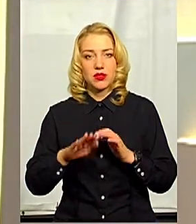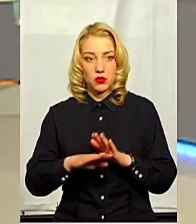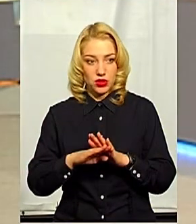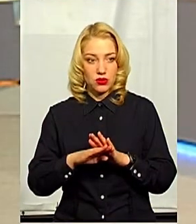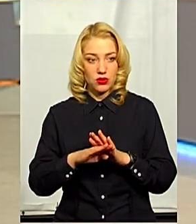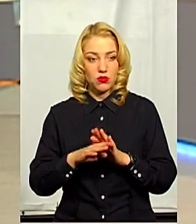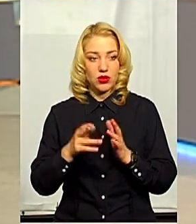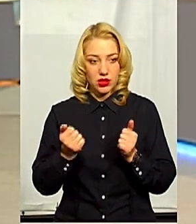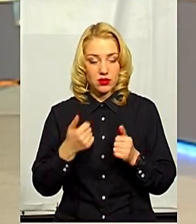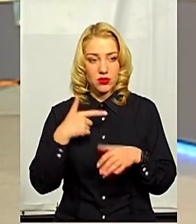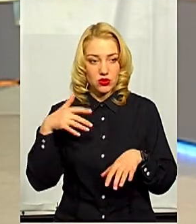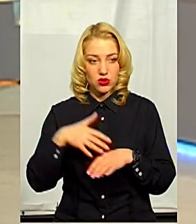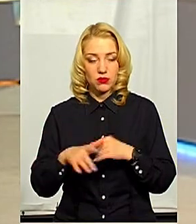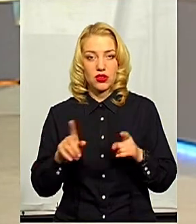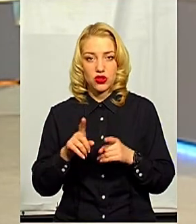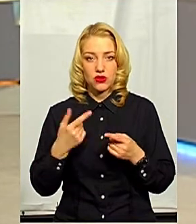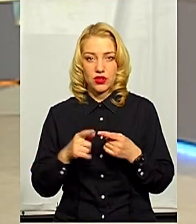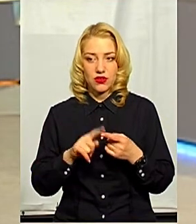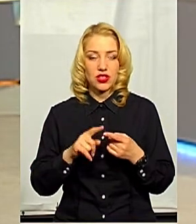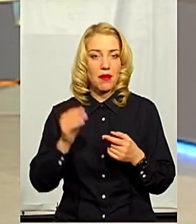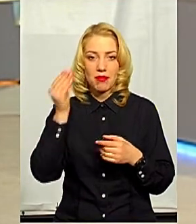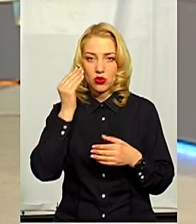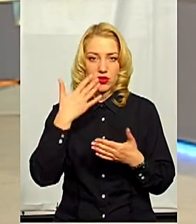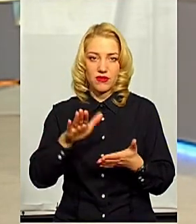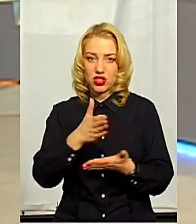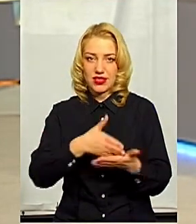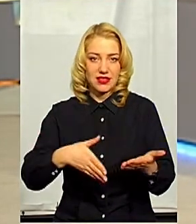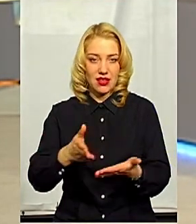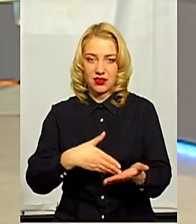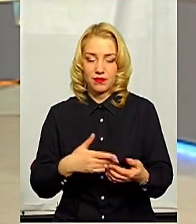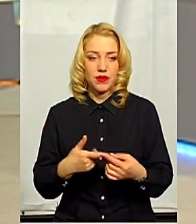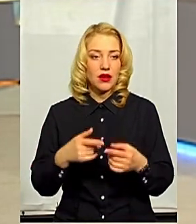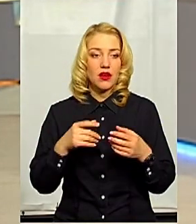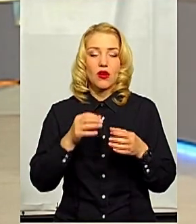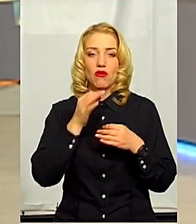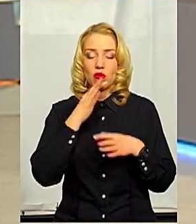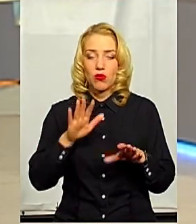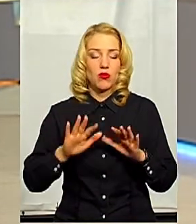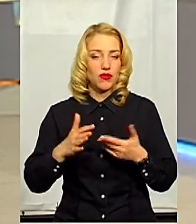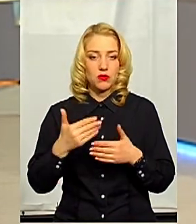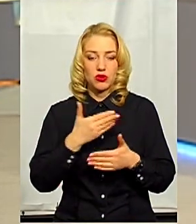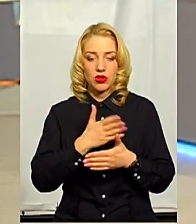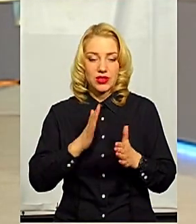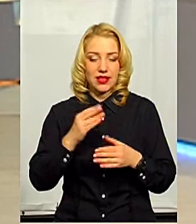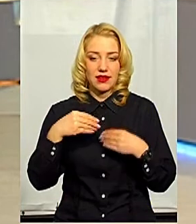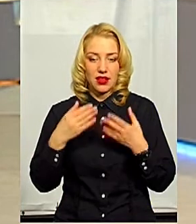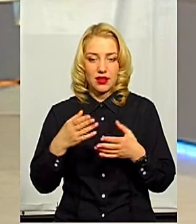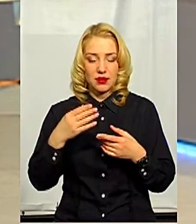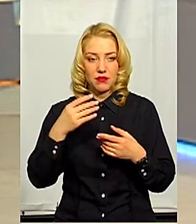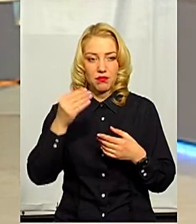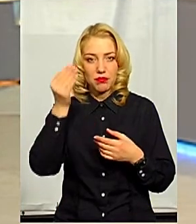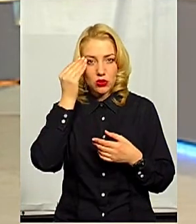знята зараз. Так, зрозуміло, що вона знята. Тим більше, що ми все рівно, в будь-якому випадку, тільки була підозра, ми надали